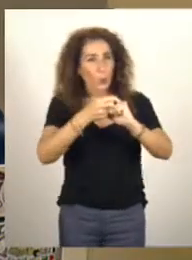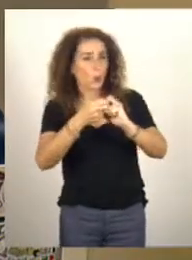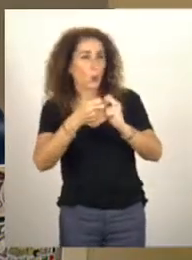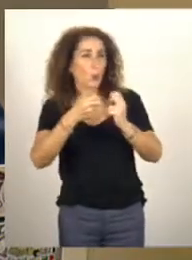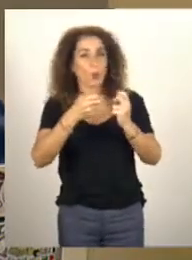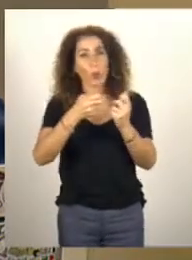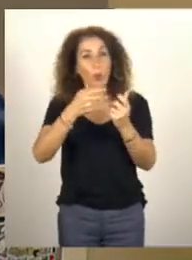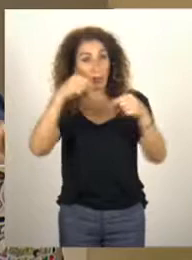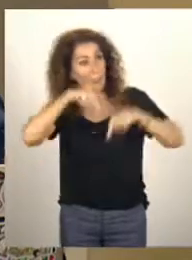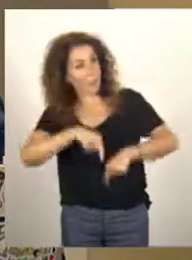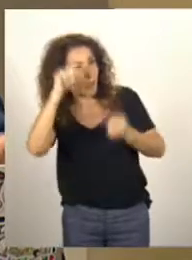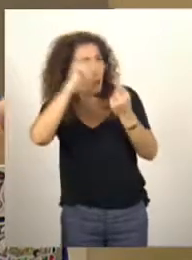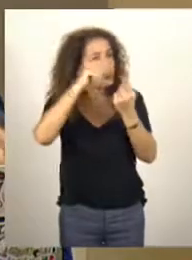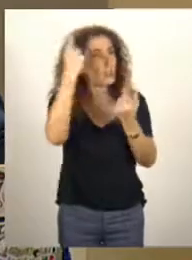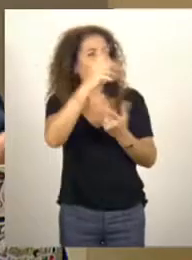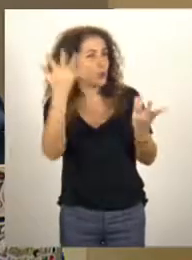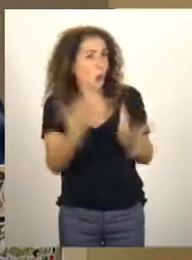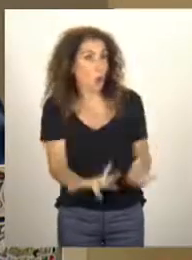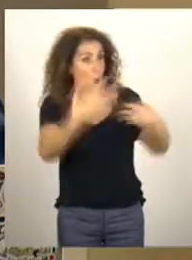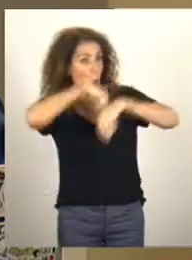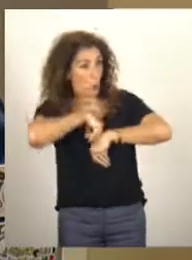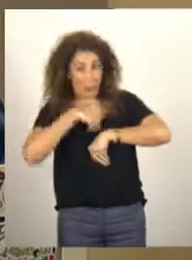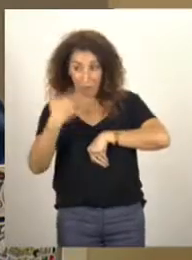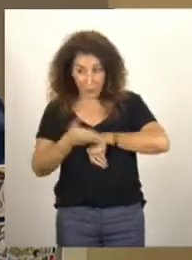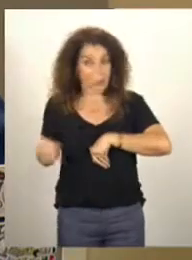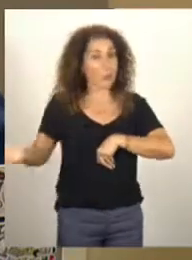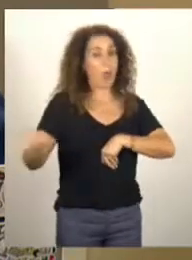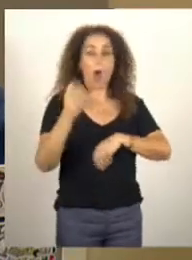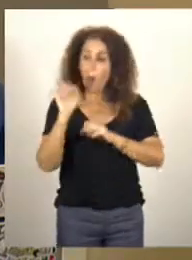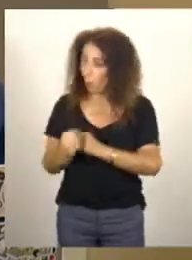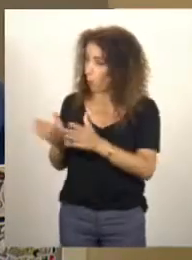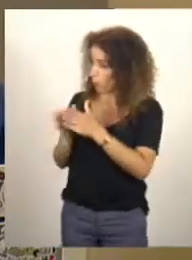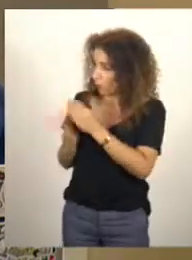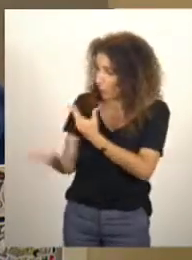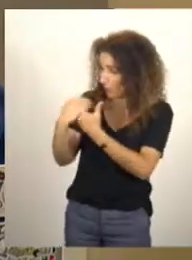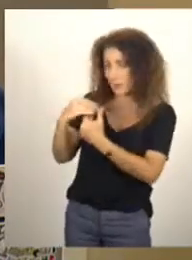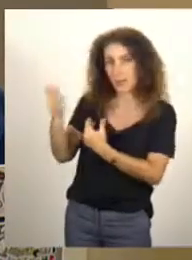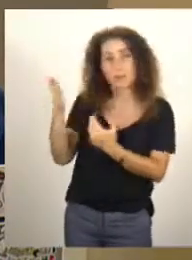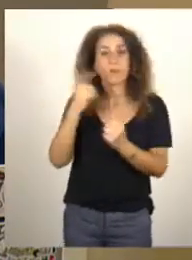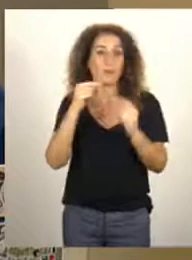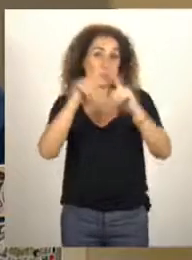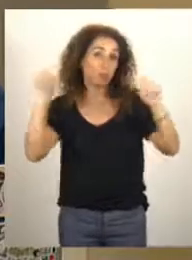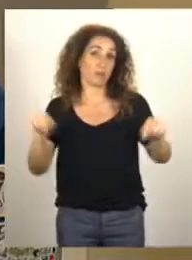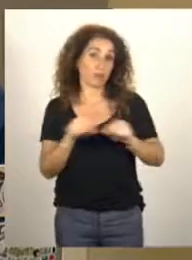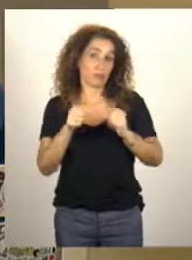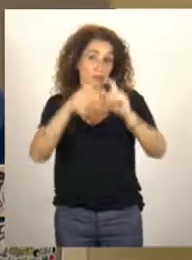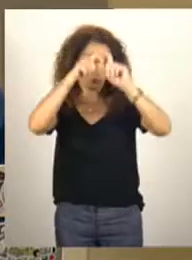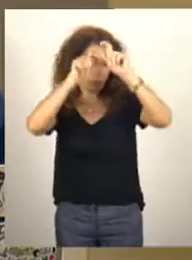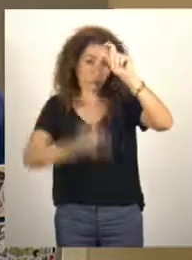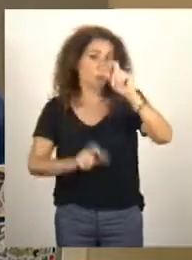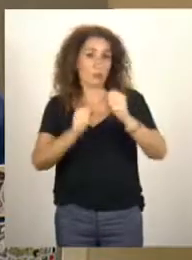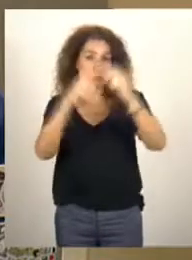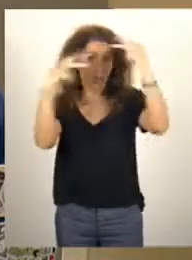les grands enjeux de l'État, nous pouvons les faire participer à plusieurs niveaux. Donc nous avons établi une feuille de route en plusieurs